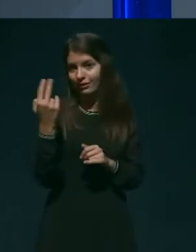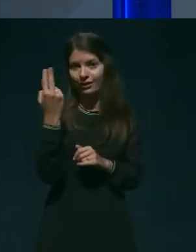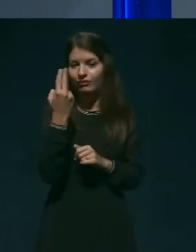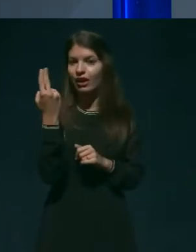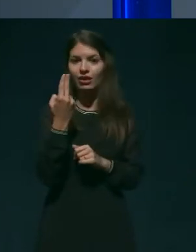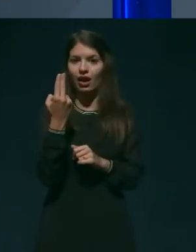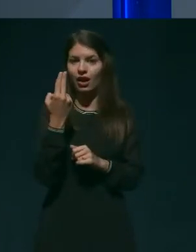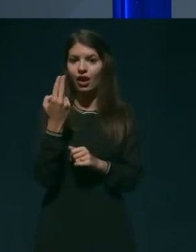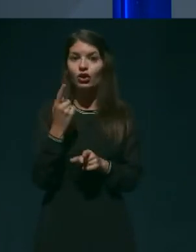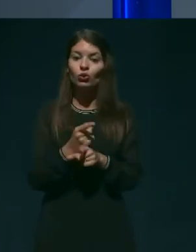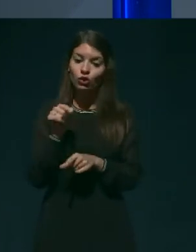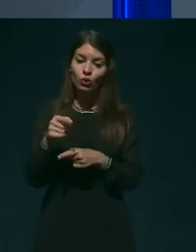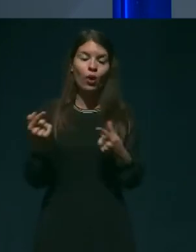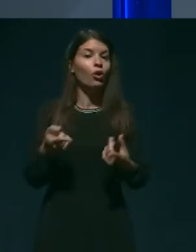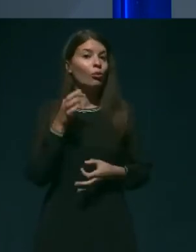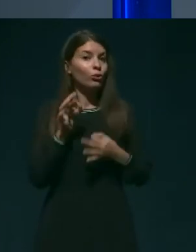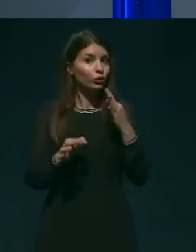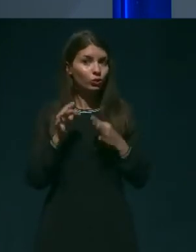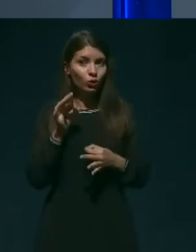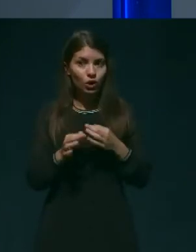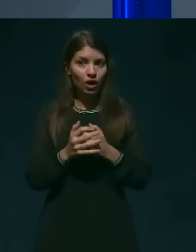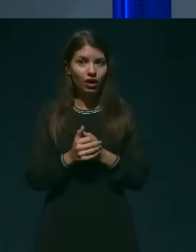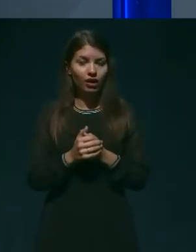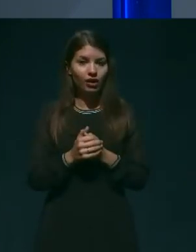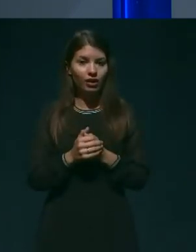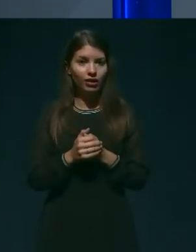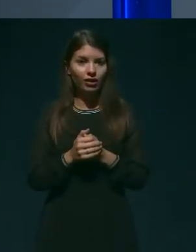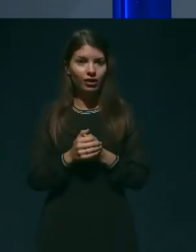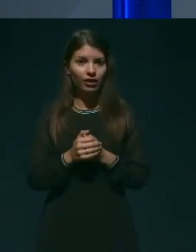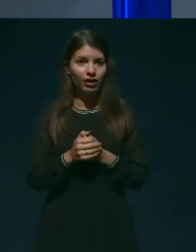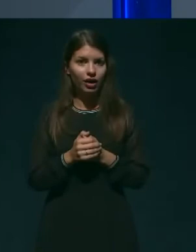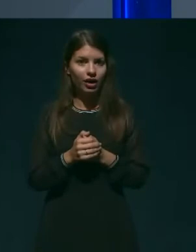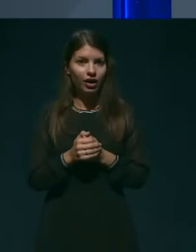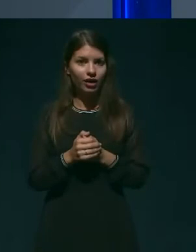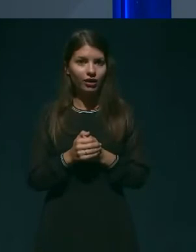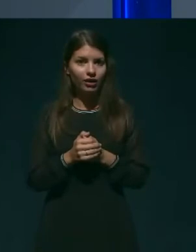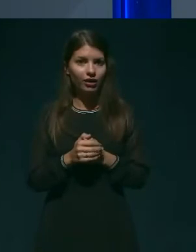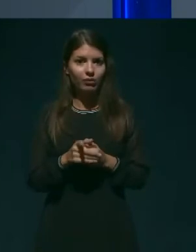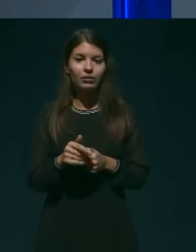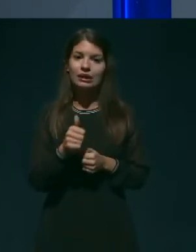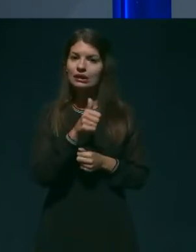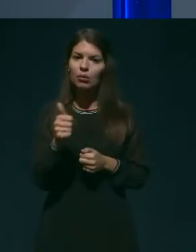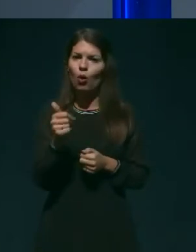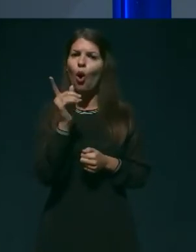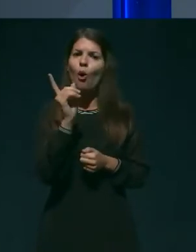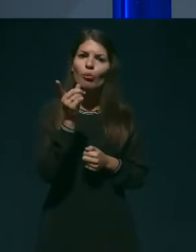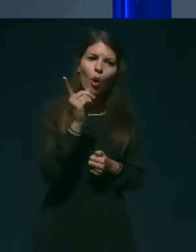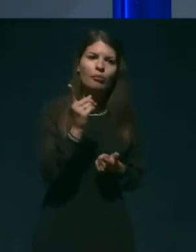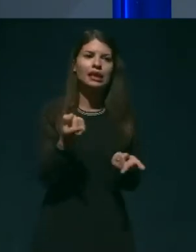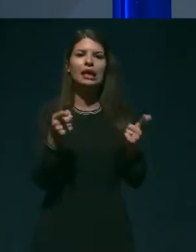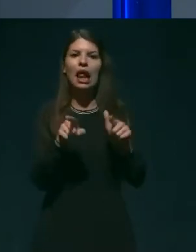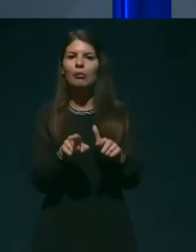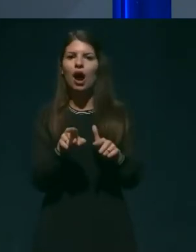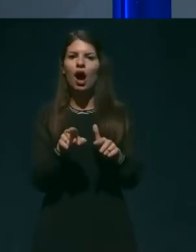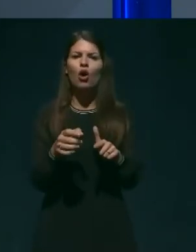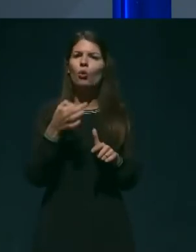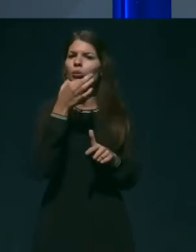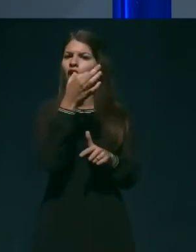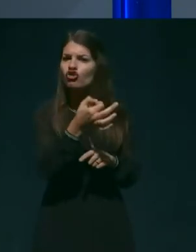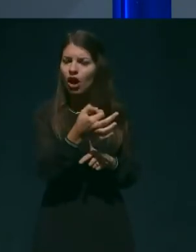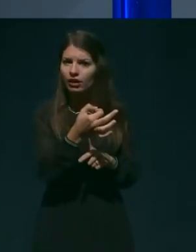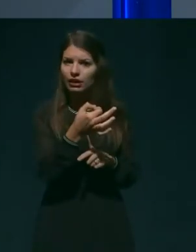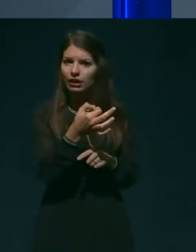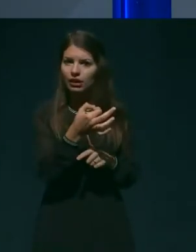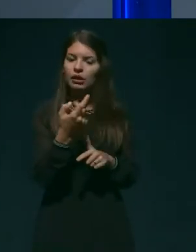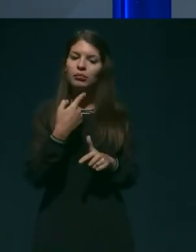to poskuša in se kot dejansko, kot z nekimi, bom rekao, pomniki, kot z nekimi vprašanji na preskok, seveda